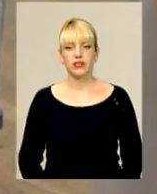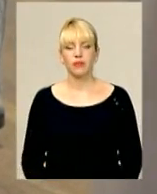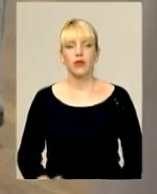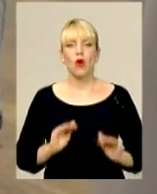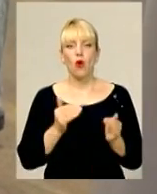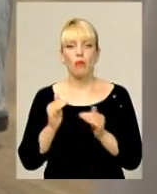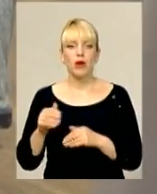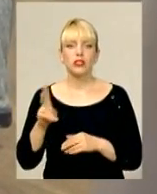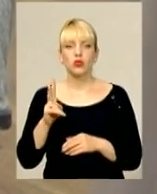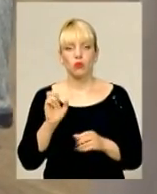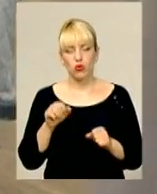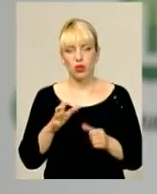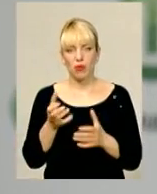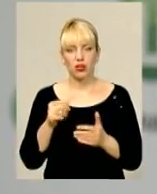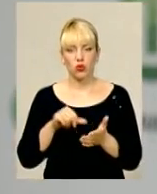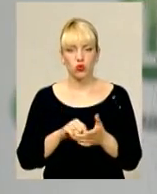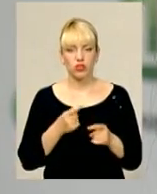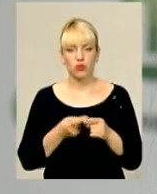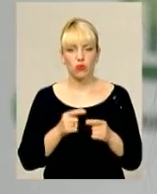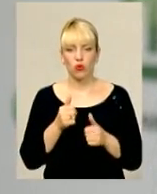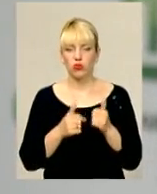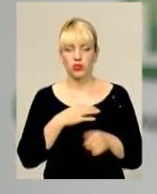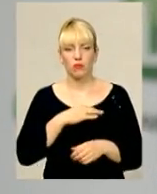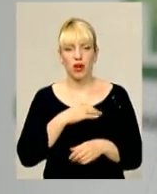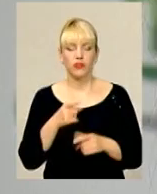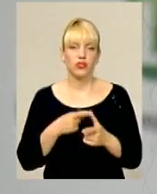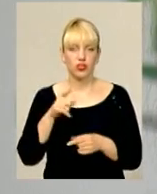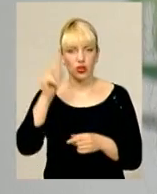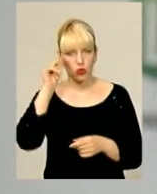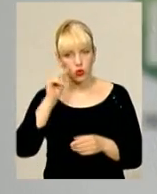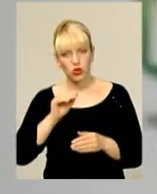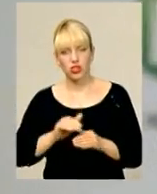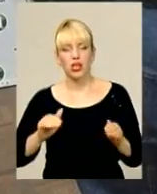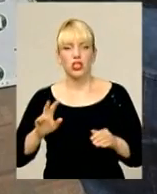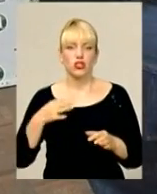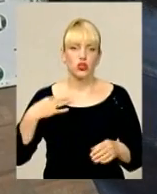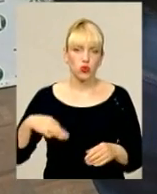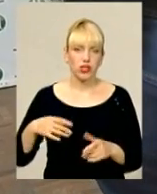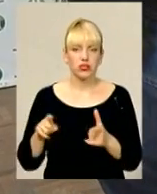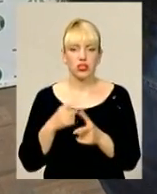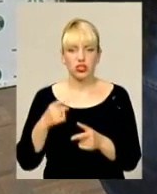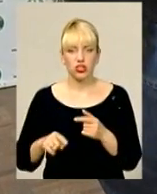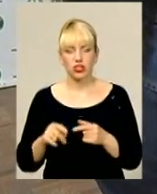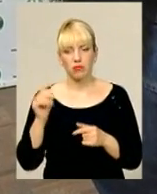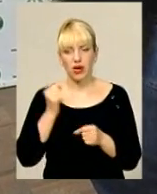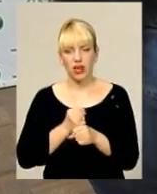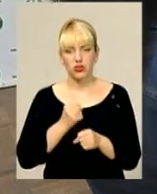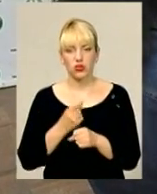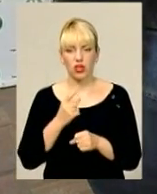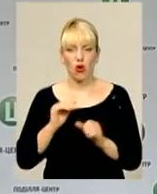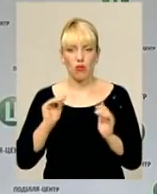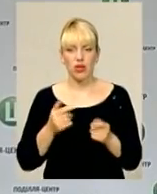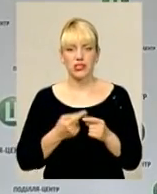щодо того, хто може брати участь в конкурсі, немає. Байдуже, ви учень, студент чи працюєте. Єдині обмеження – це критерії стосовно самого